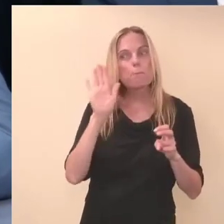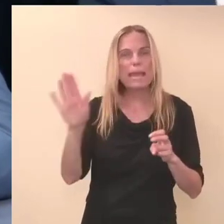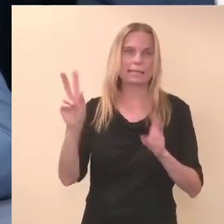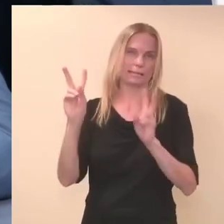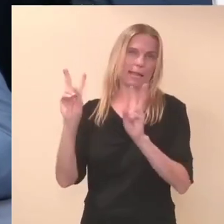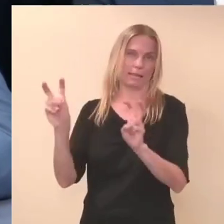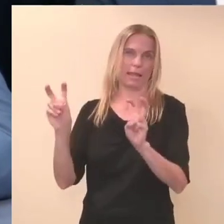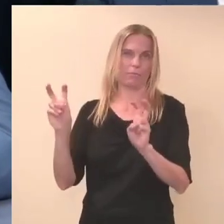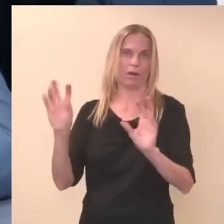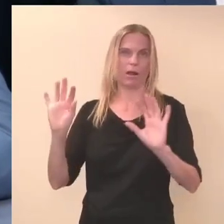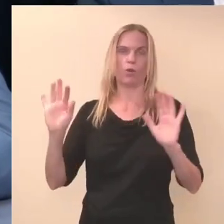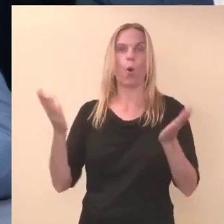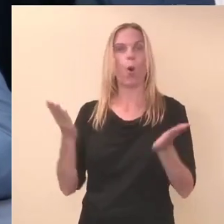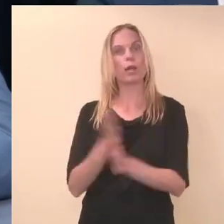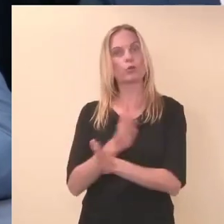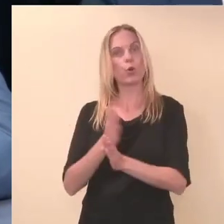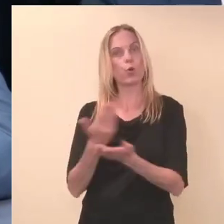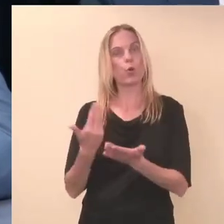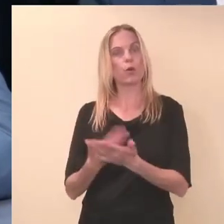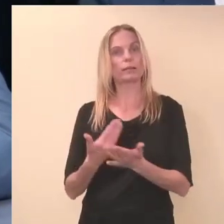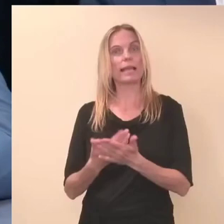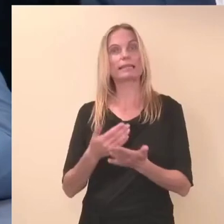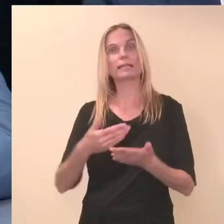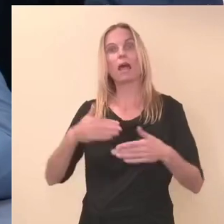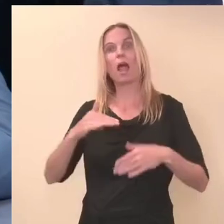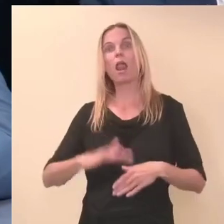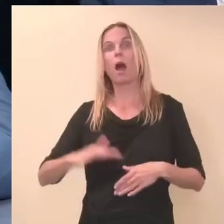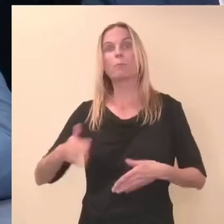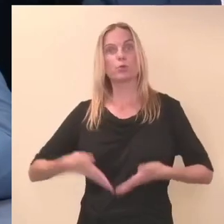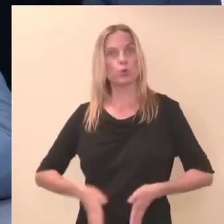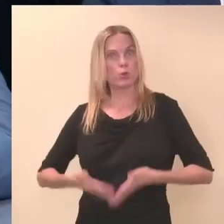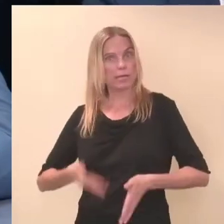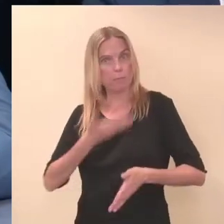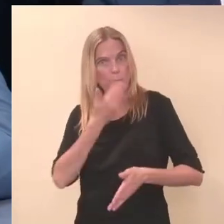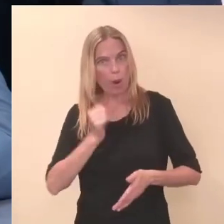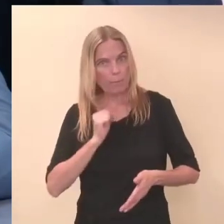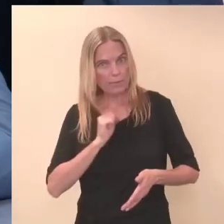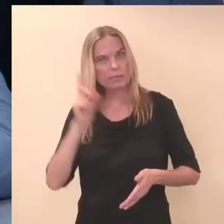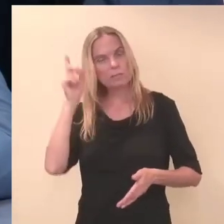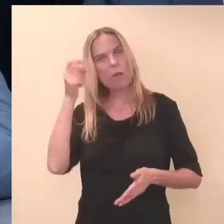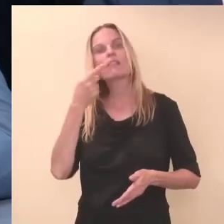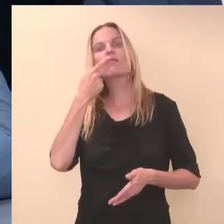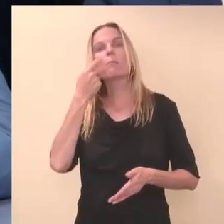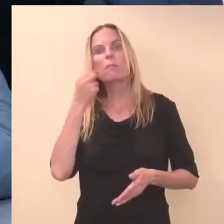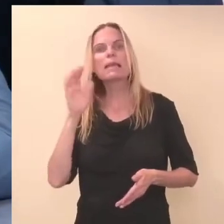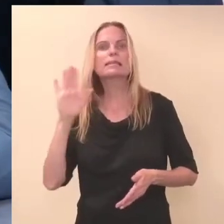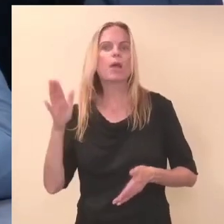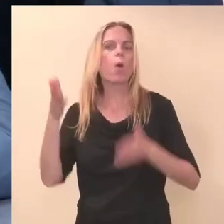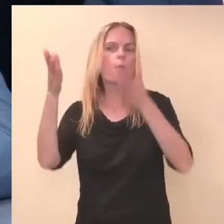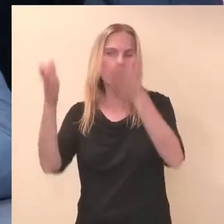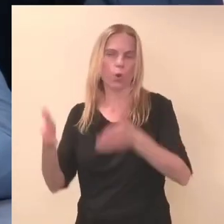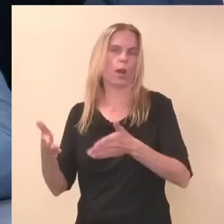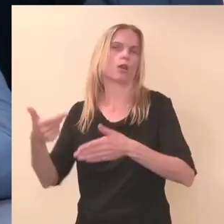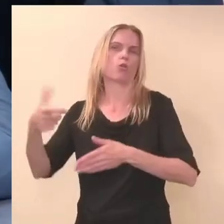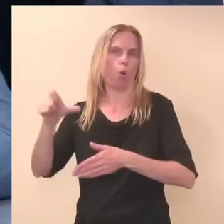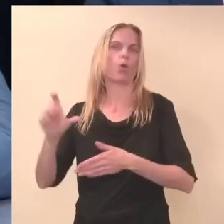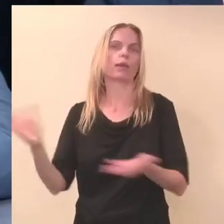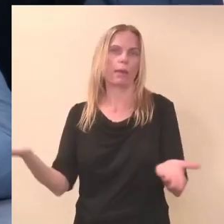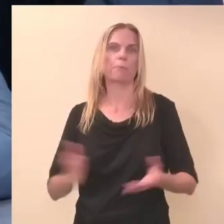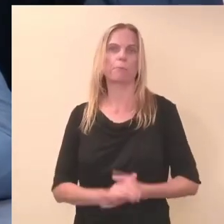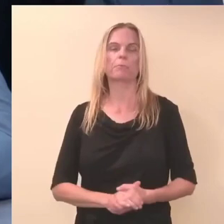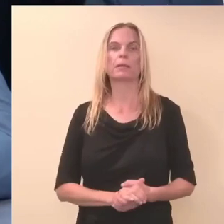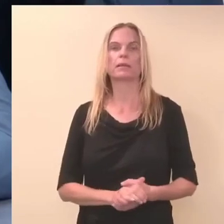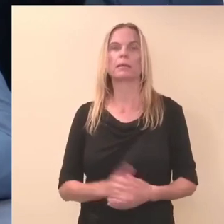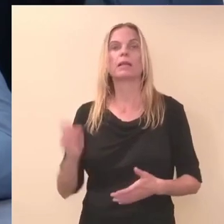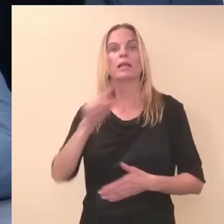me võtame nii-öelda olukorra, et miks laps ei sünni, siis ma arvan, et meestel on seal oluliselt nagu suurem roll täita. Et küsimus on